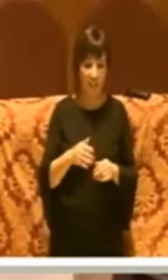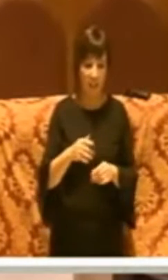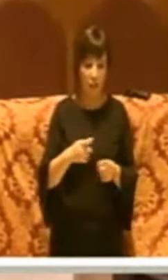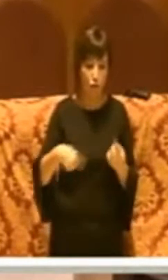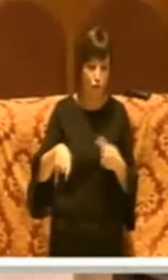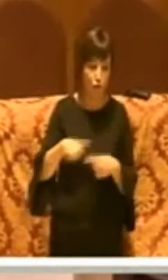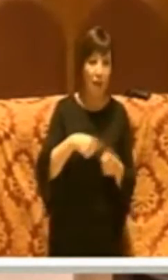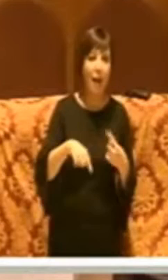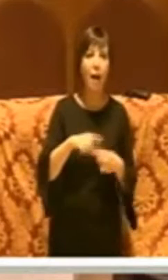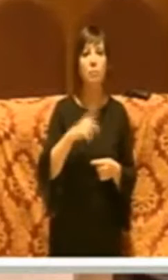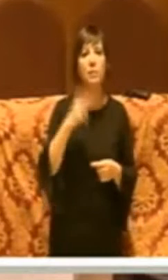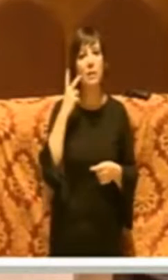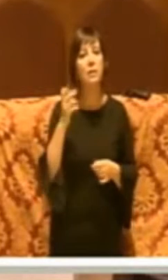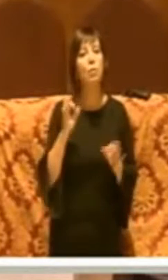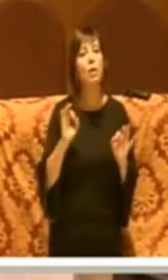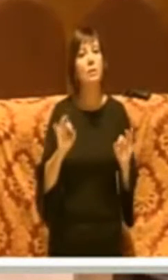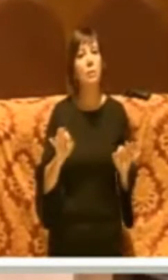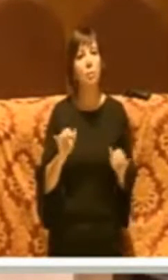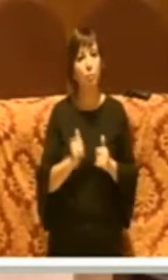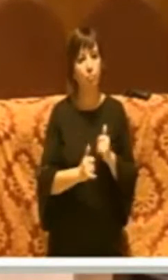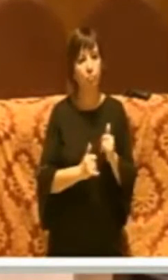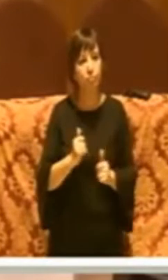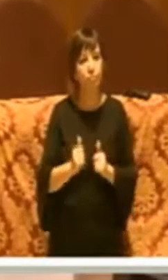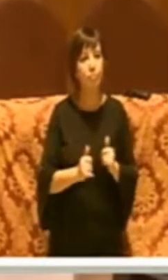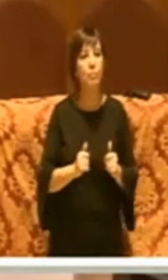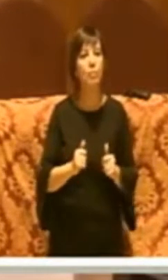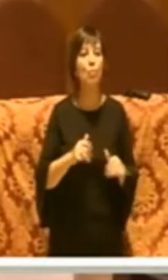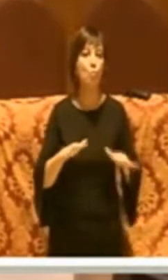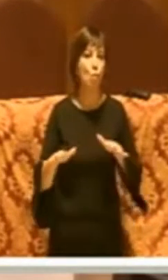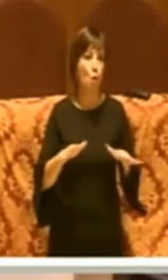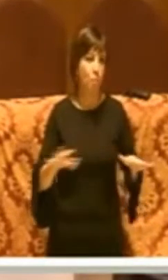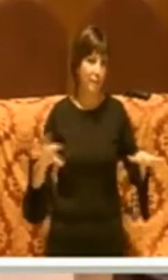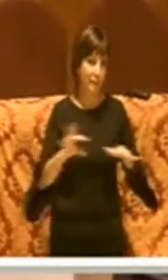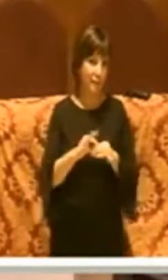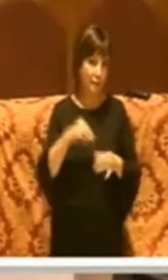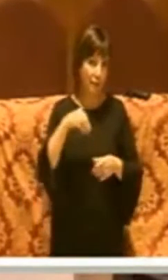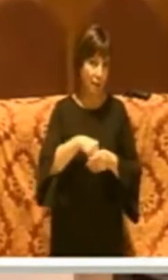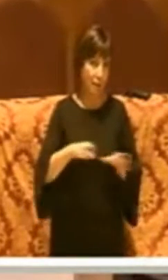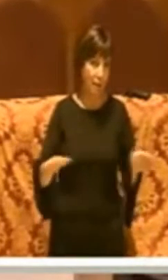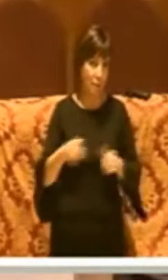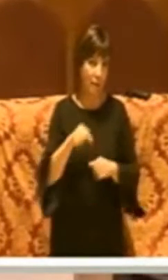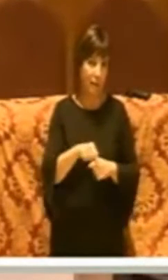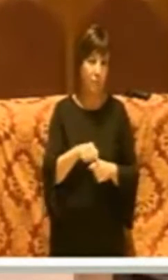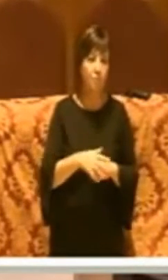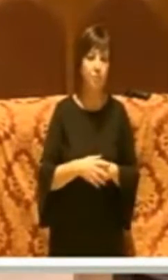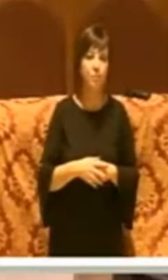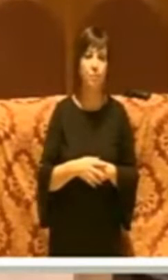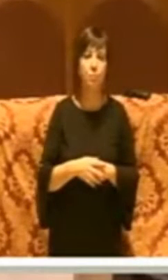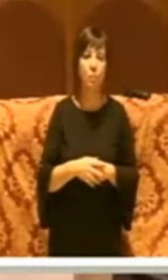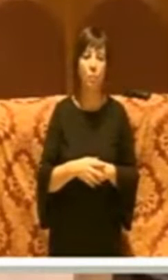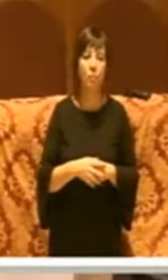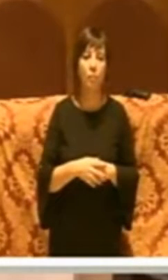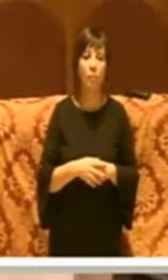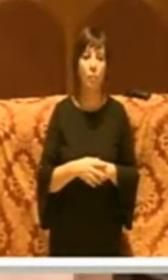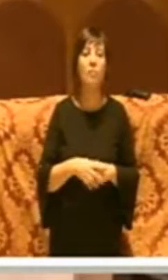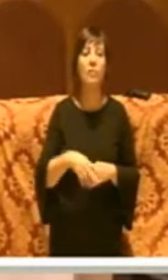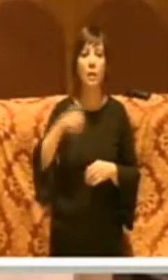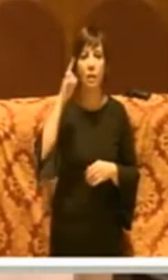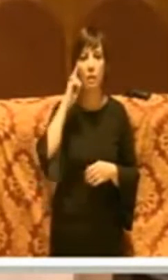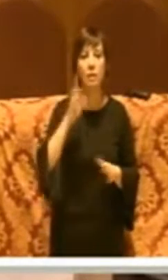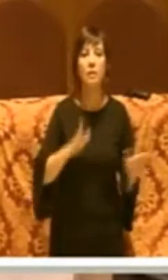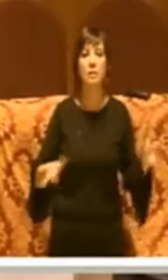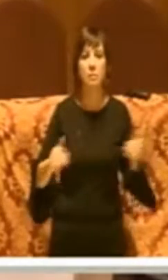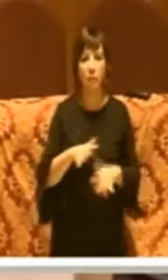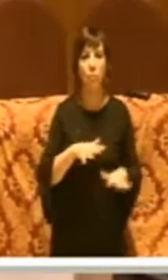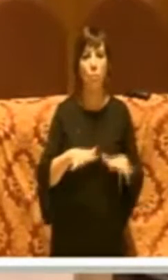riguarda riguarda la mobilità e ricordo che sono state fatte dal dipartimento